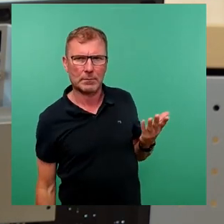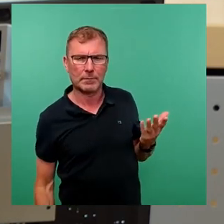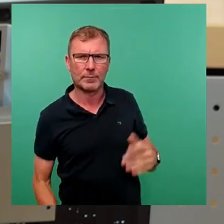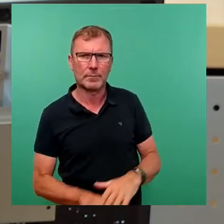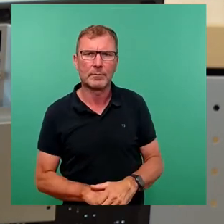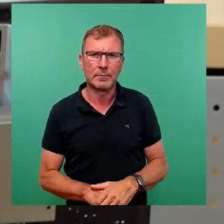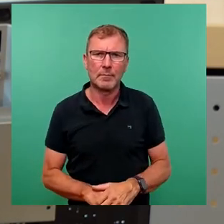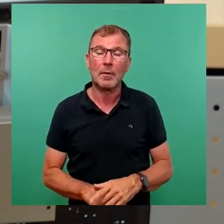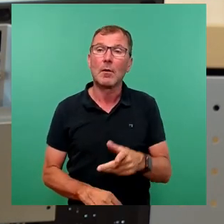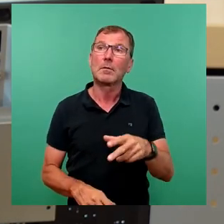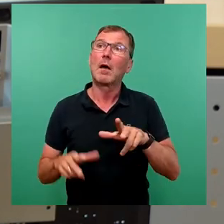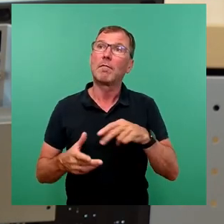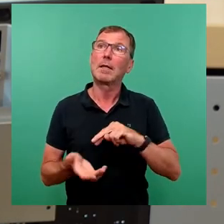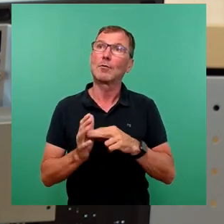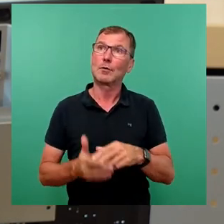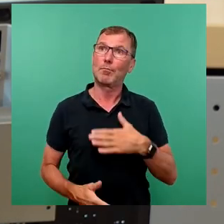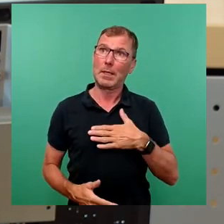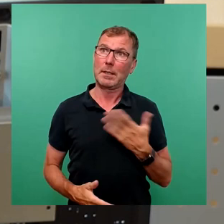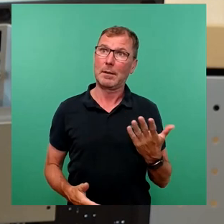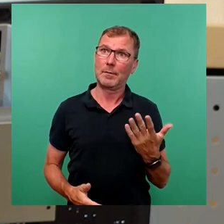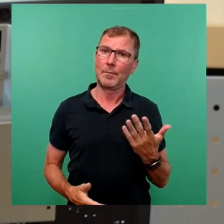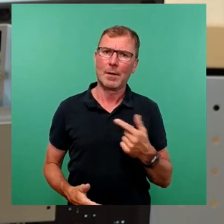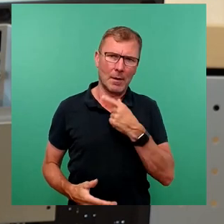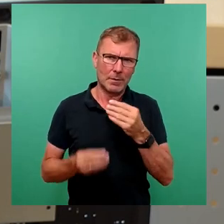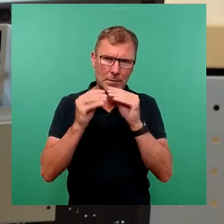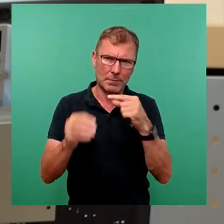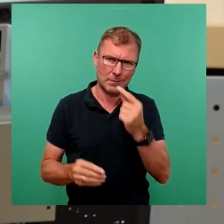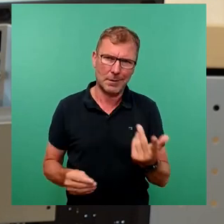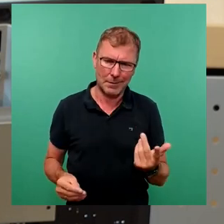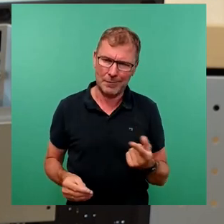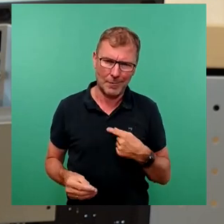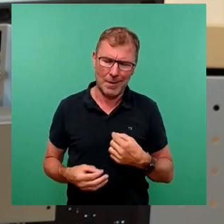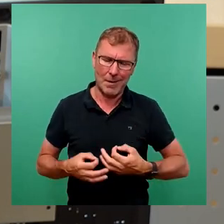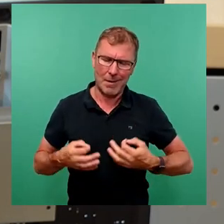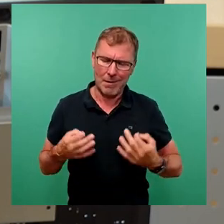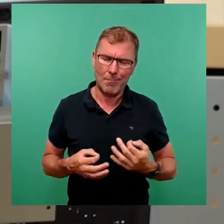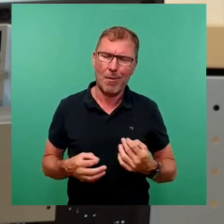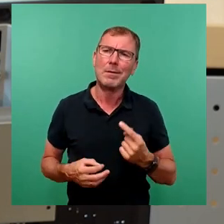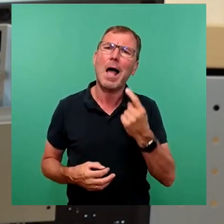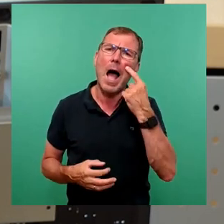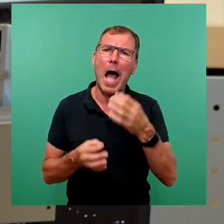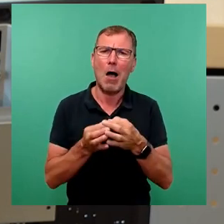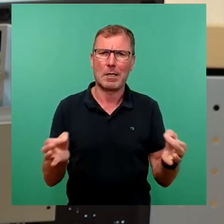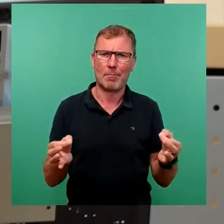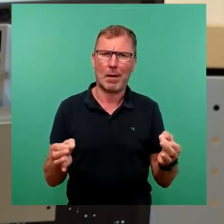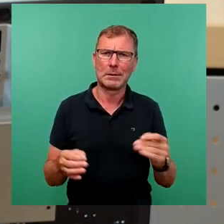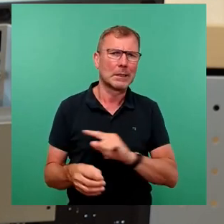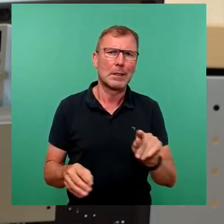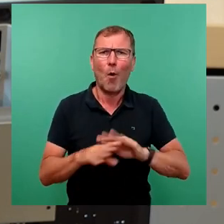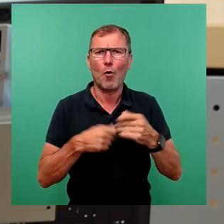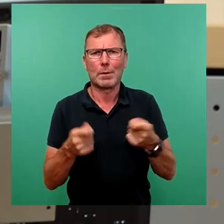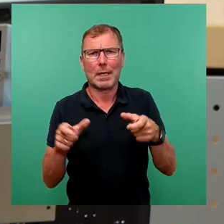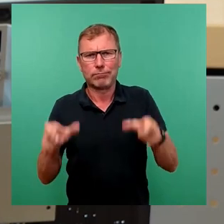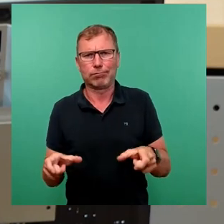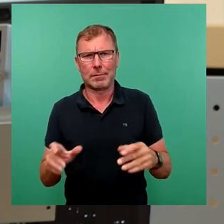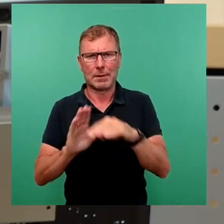Und als Verwaltungspolitikerin möchte ich an dieser Stelle sagen, wir brauchen Augenmaß statt Übermaß, sonst produzieren wir